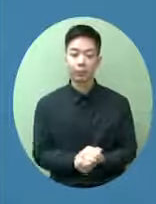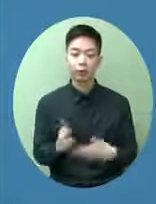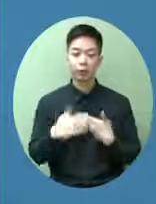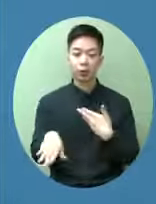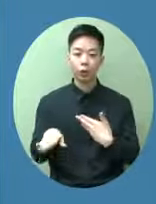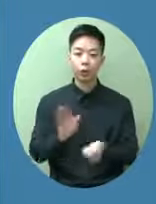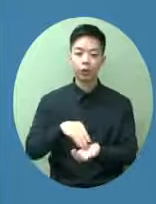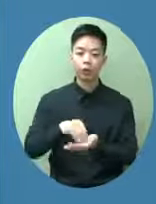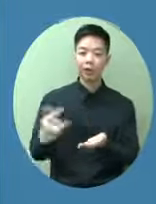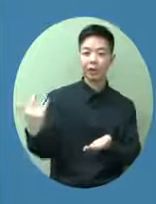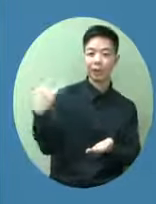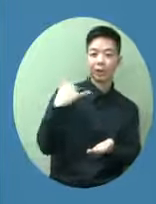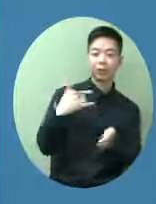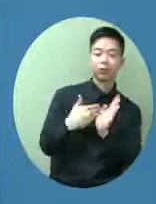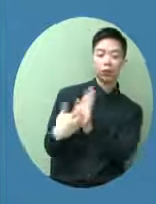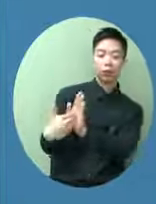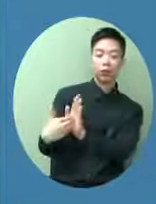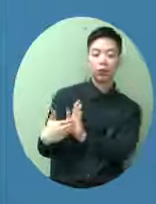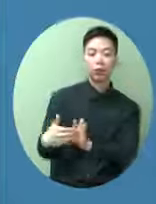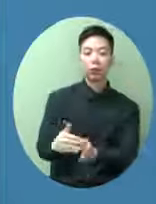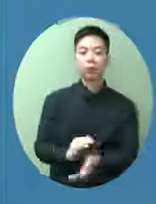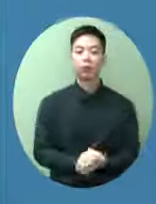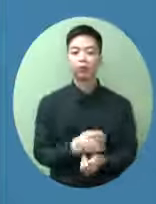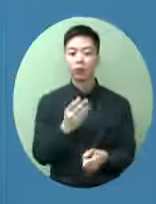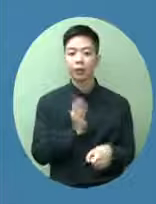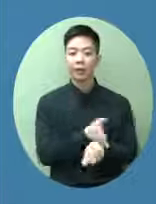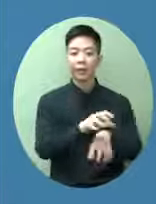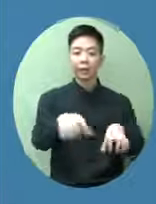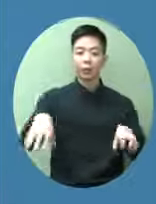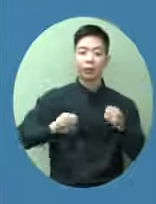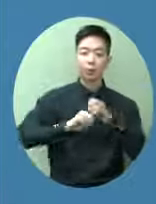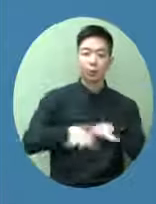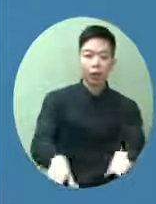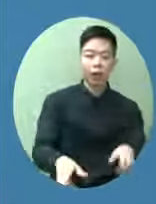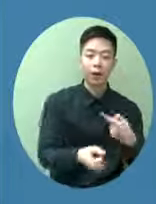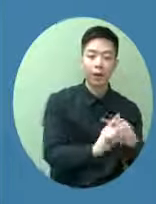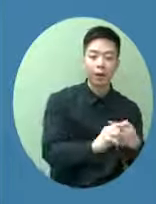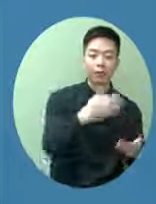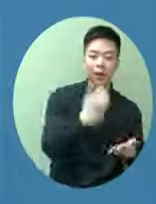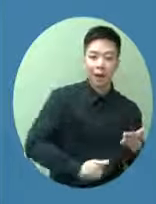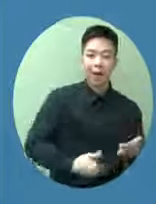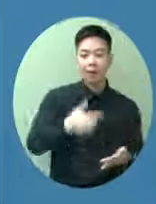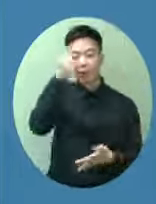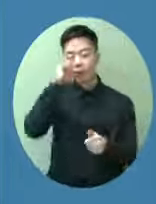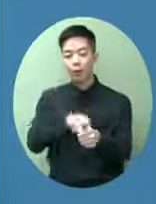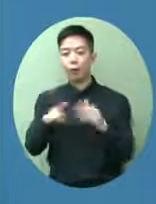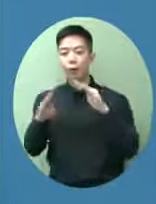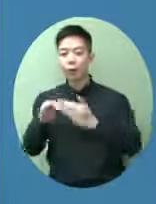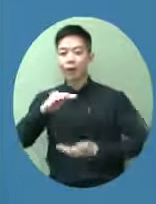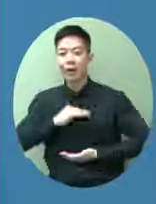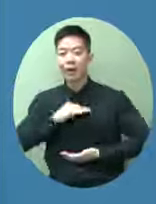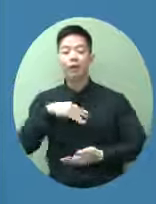的個案從而減低病毒在社區傳播風險以及減低對醫管局帶來的壓力